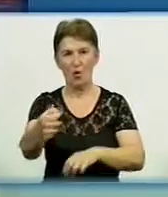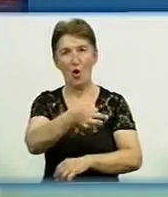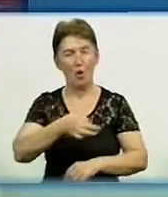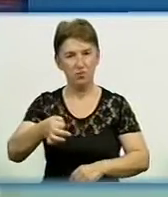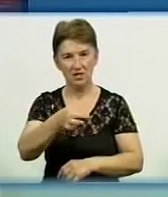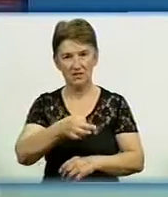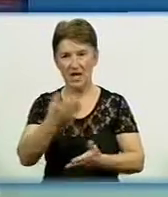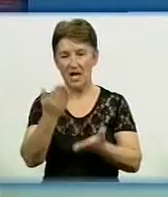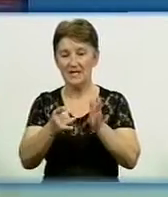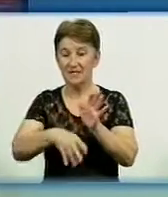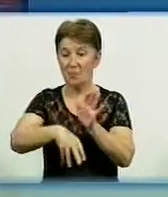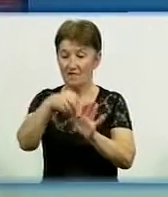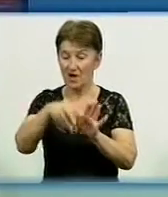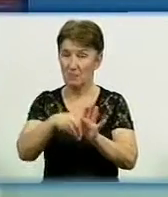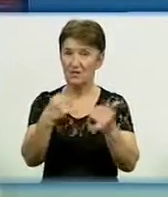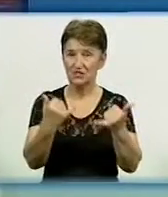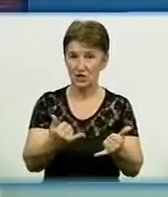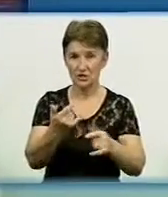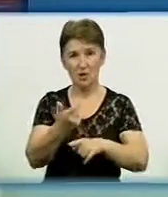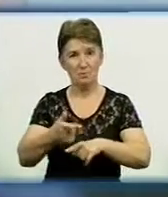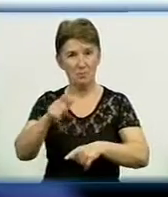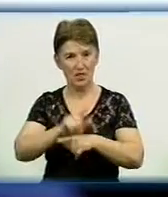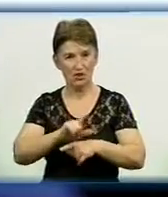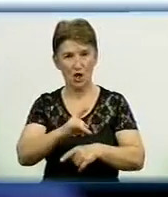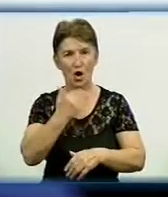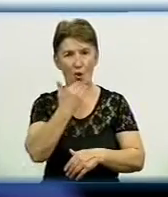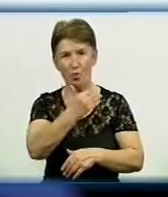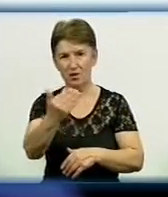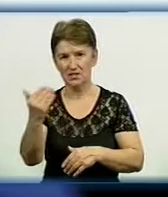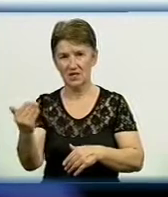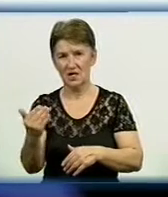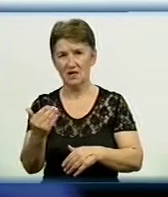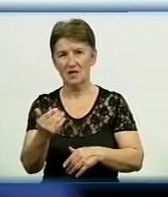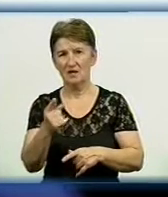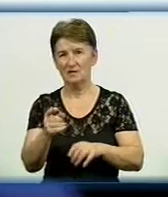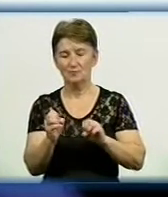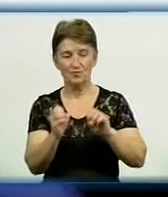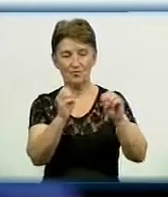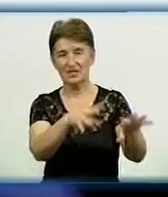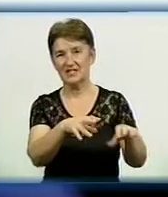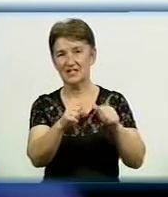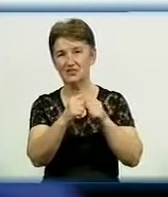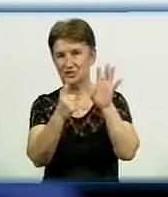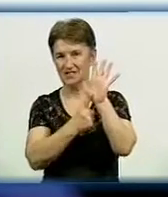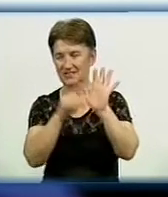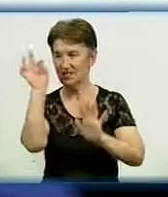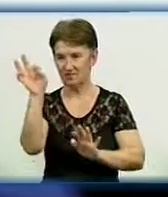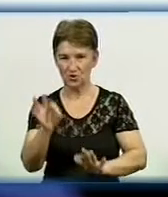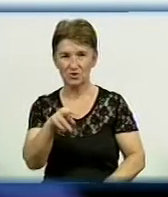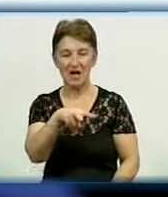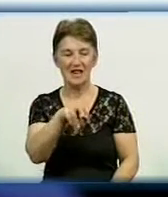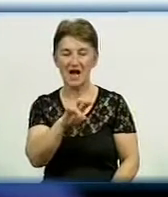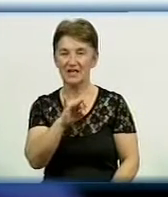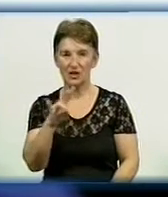Отож, якби вибори проходили зараз, то більшість опитаних, а це понад 16%, віддала перевагу екс-очільнику Сергію Ларіну.